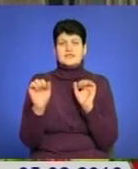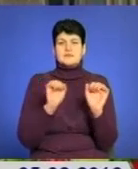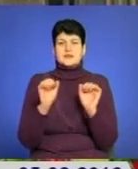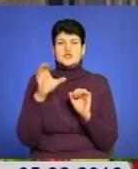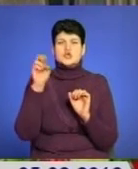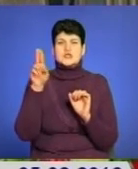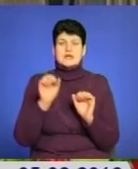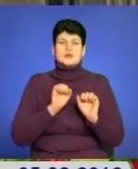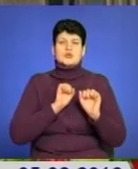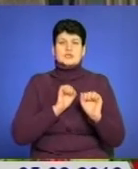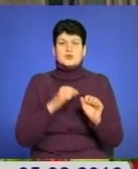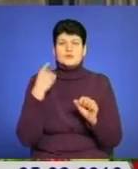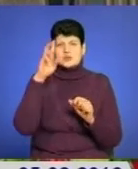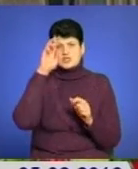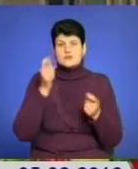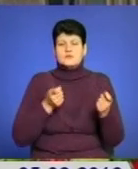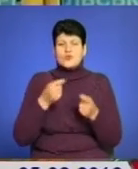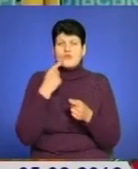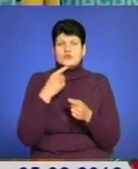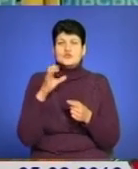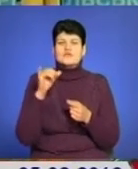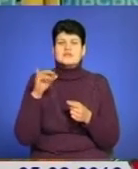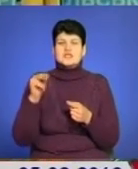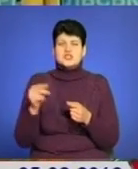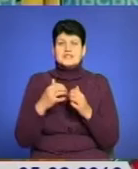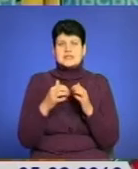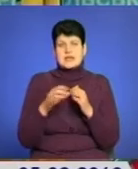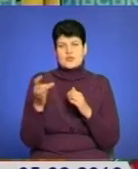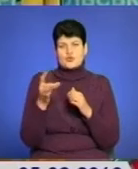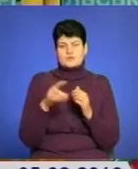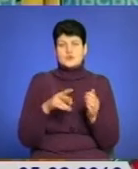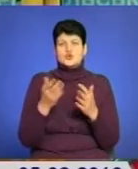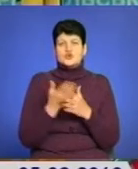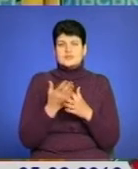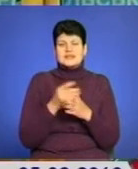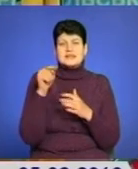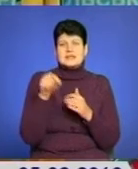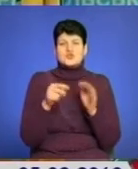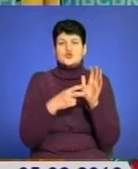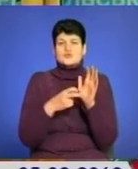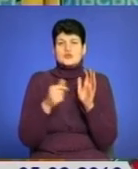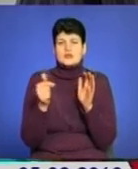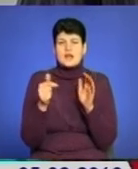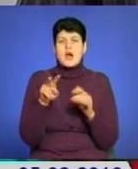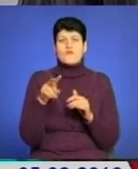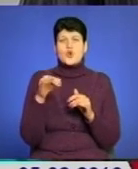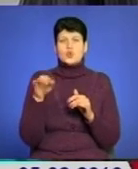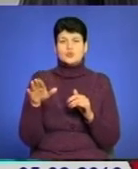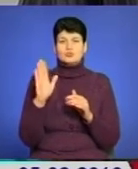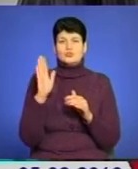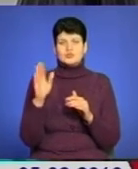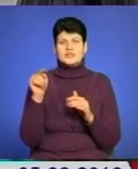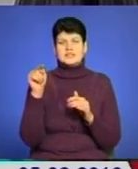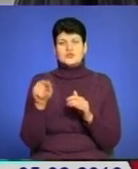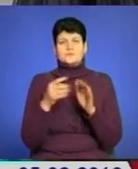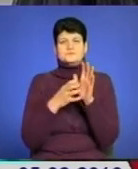соцзахисту обласної адміністрації кажуть, що у січні середній розмір субсидії становив 1700 гривень, а у лютому може зрости до 1900.